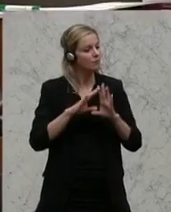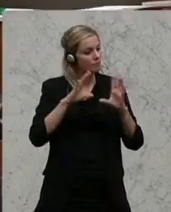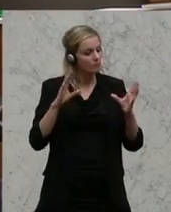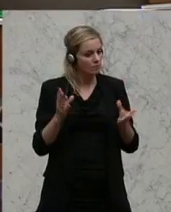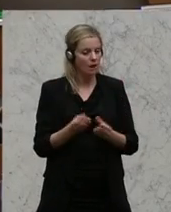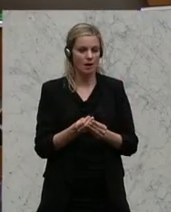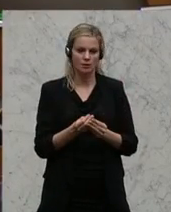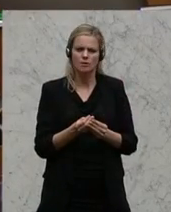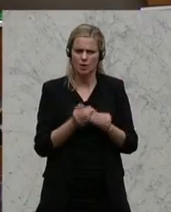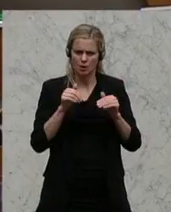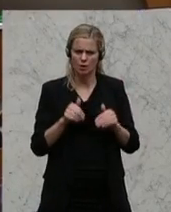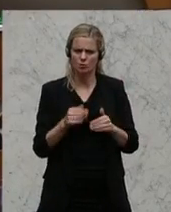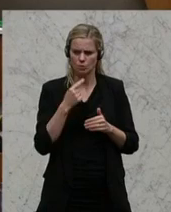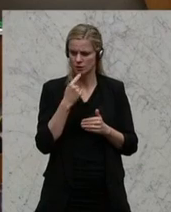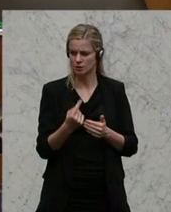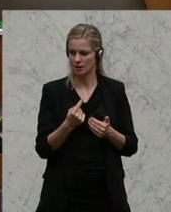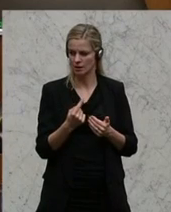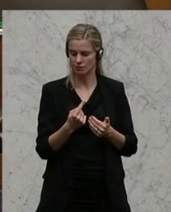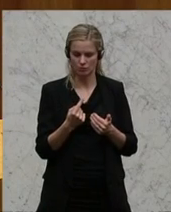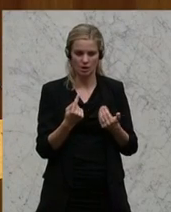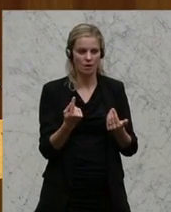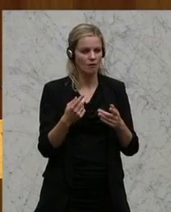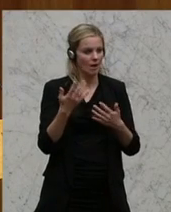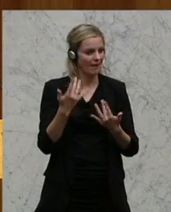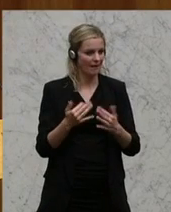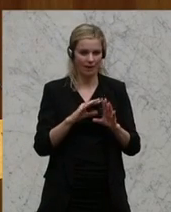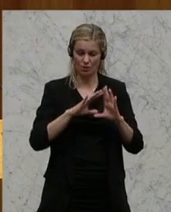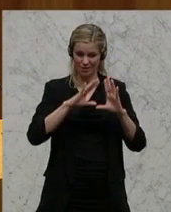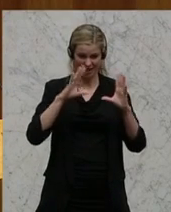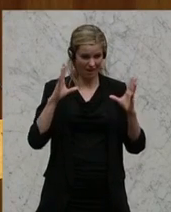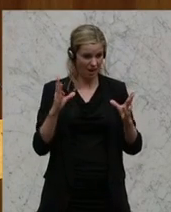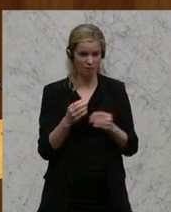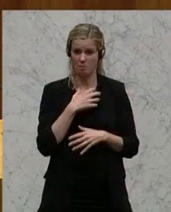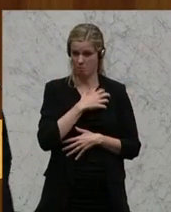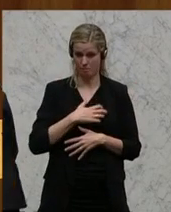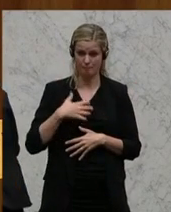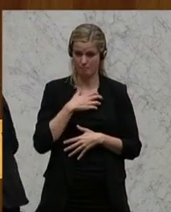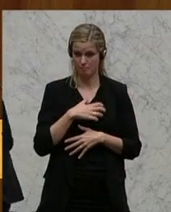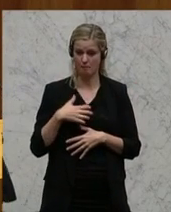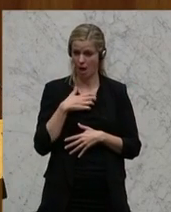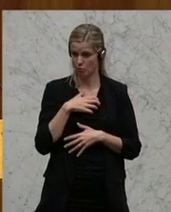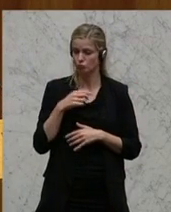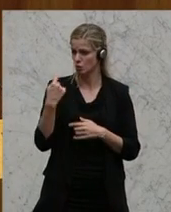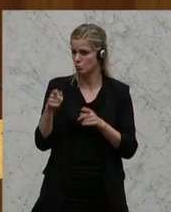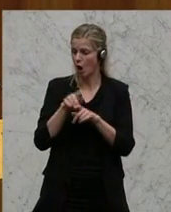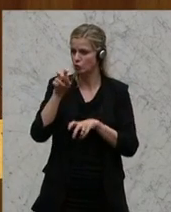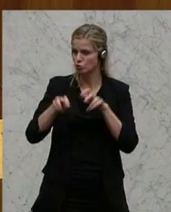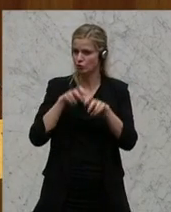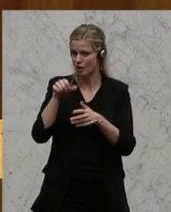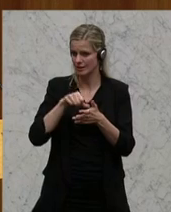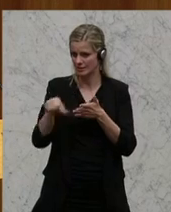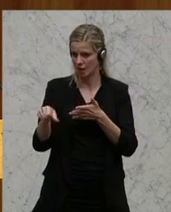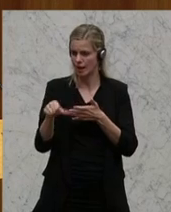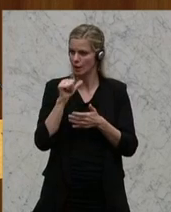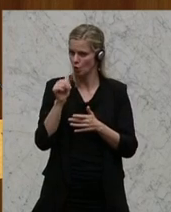das muss man mal aufmachen, die Rechnung, was das Ganze kostet hat natürlich, wenn die Bayern nehmen, die sind ja auch Steuerzahlerinnen und Steuerzahler, sind ja nicht nur unsere